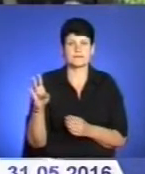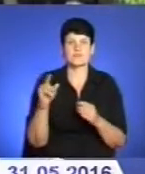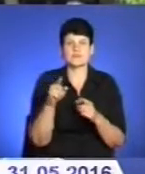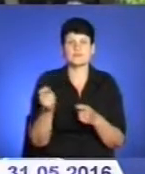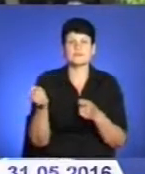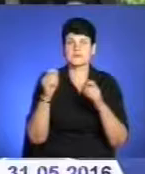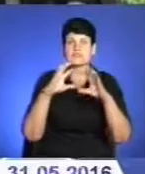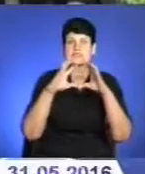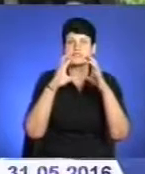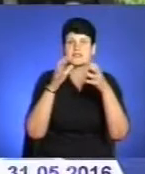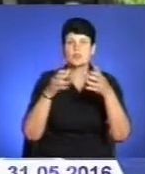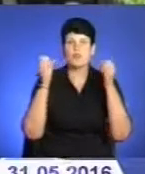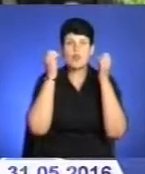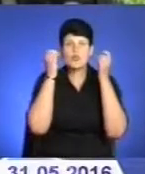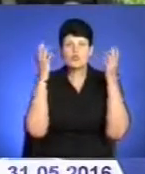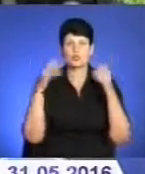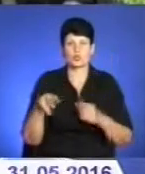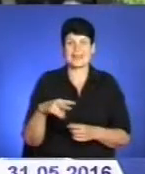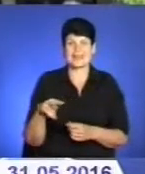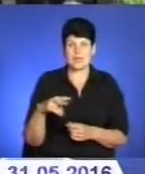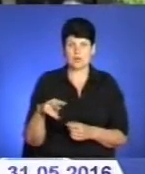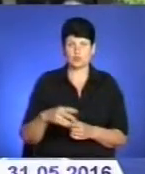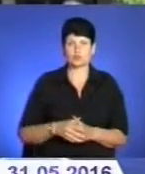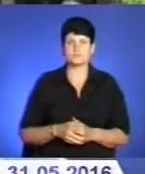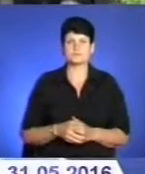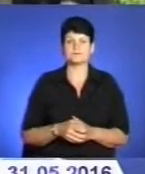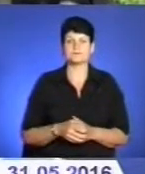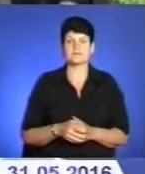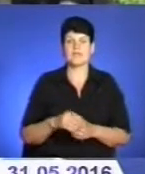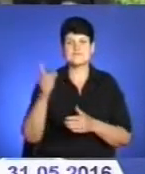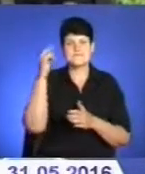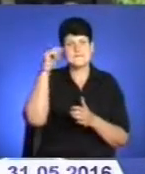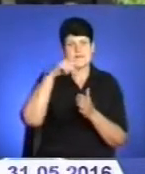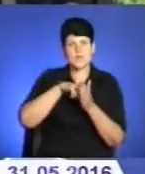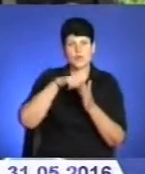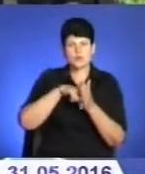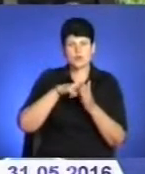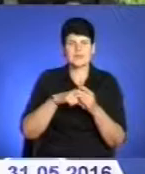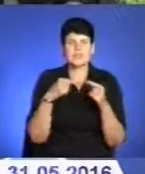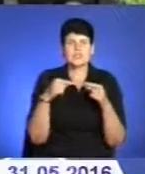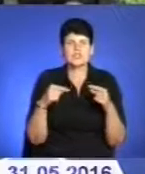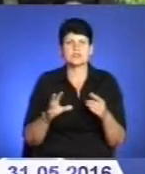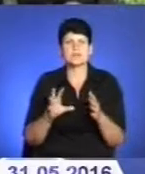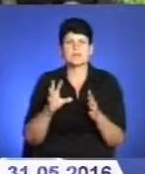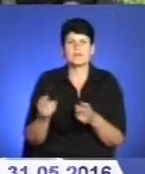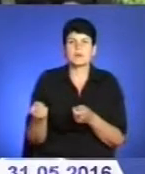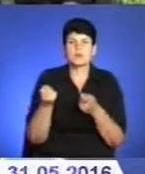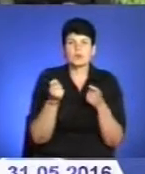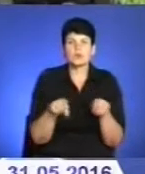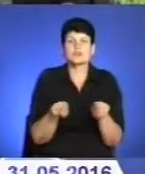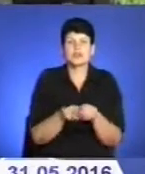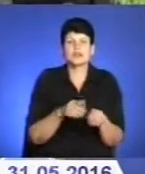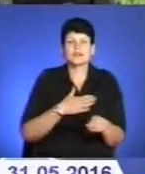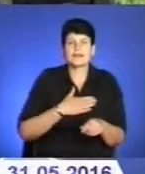вважали, що має бути тут. І Олександр Сергійович Пушкін, бо він вніс